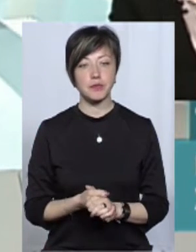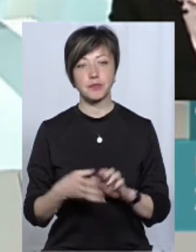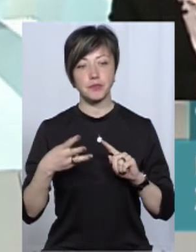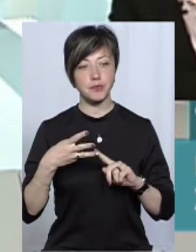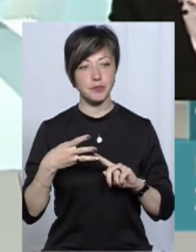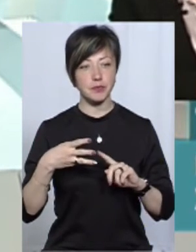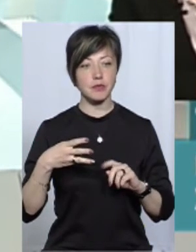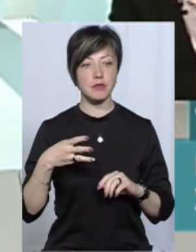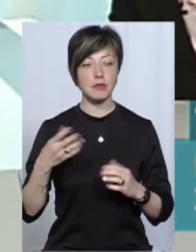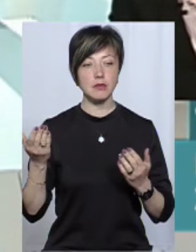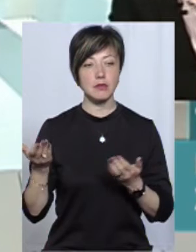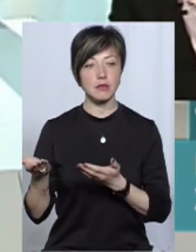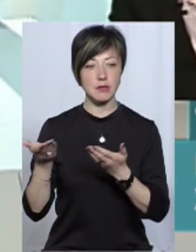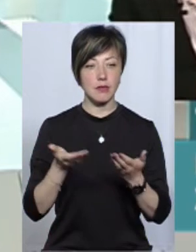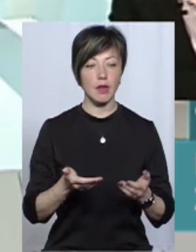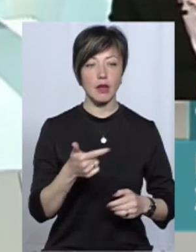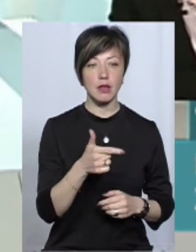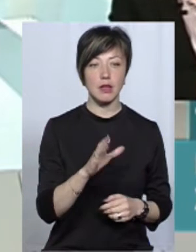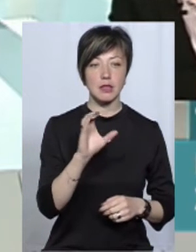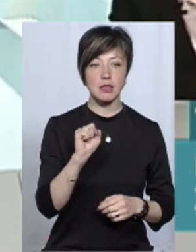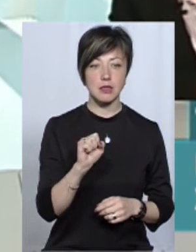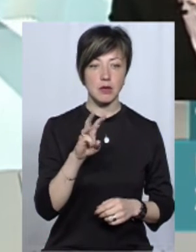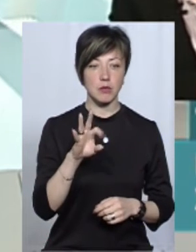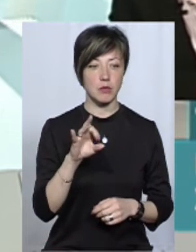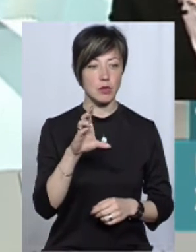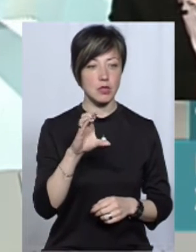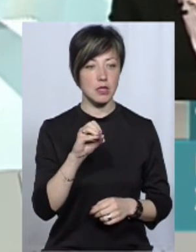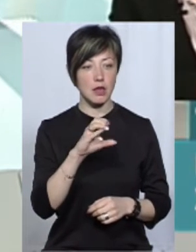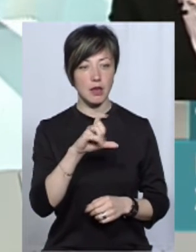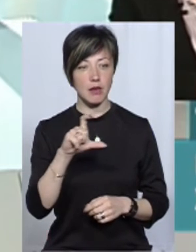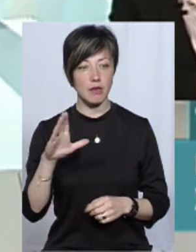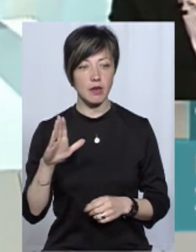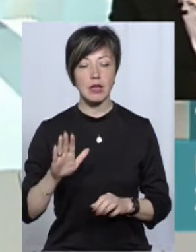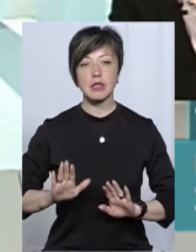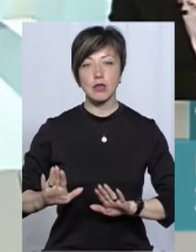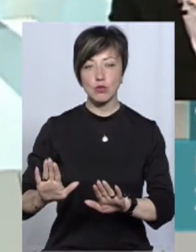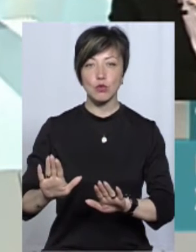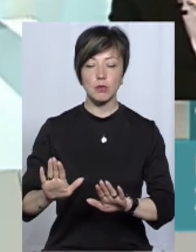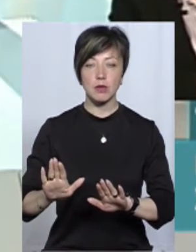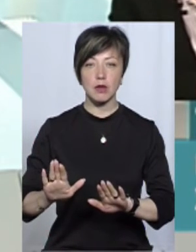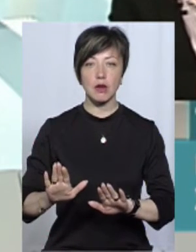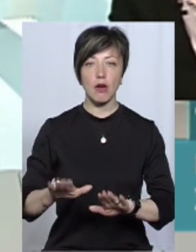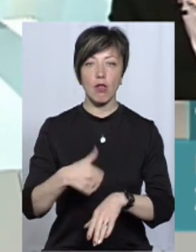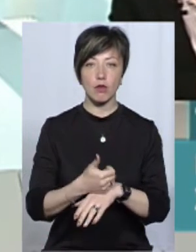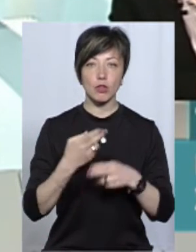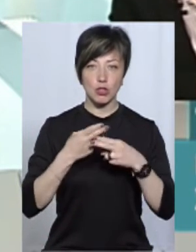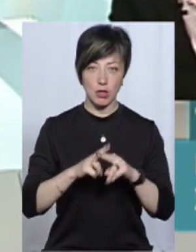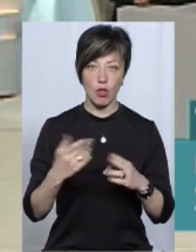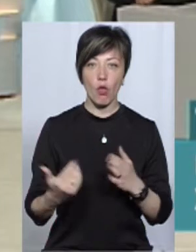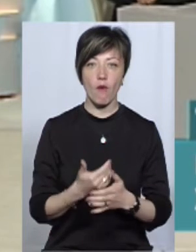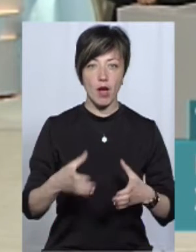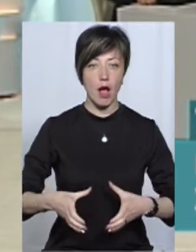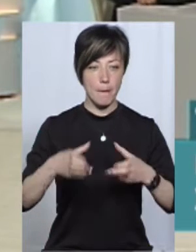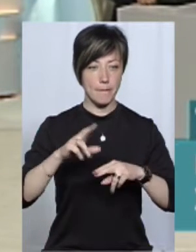І Гнадій Самосій, заступник головного інженера з нових блоків.